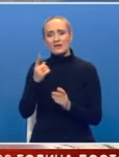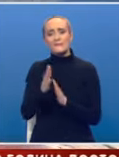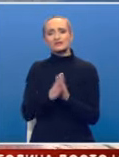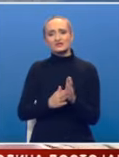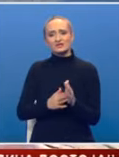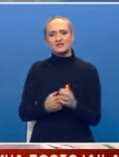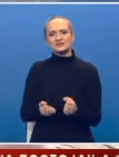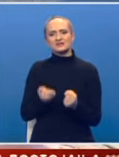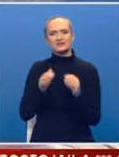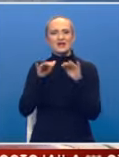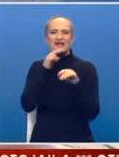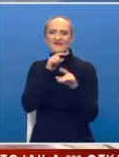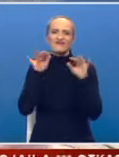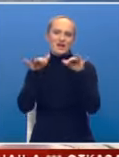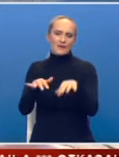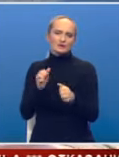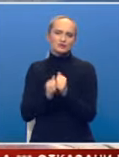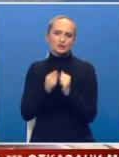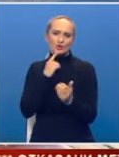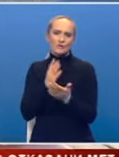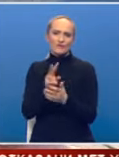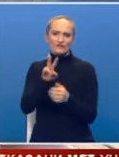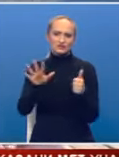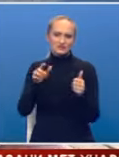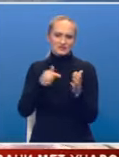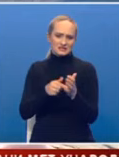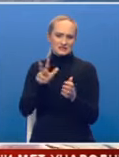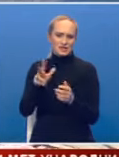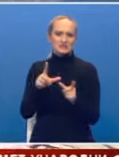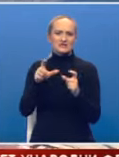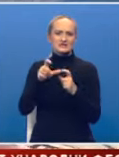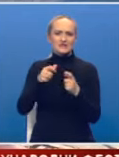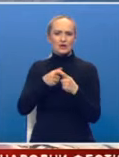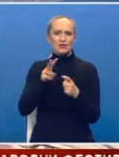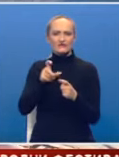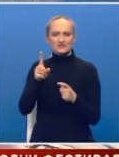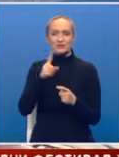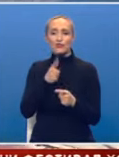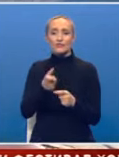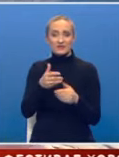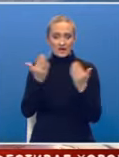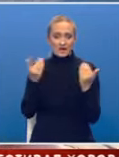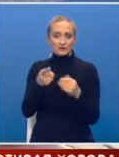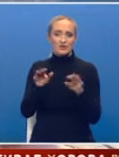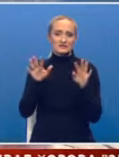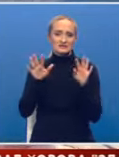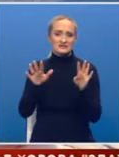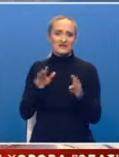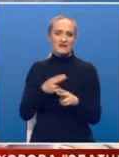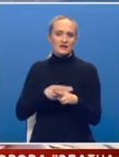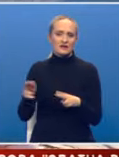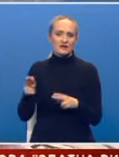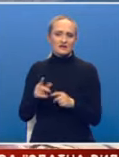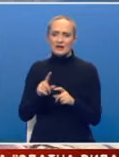za krvavi pir u Sijekovcu, za zločin koji se desio 26. marta u Sijekovcu gdje je ubijeno tog dana 9 nevini,